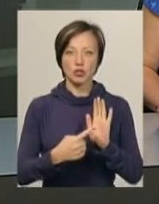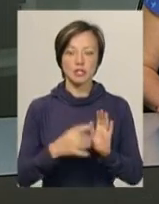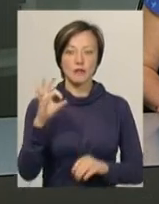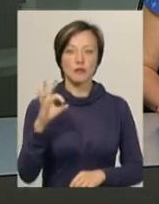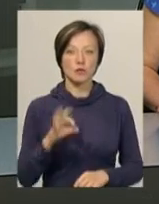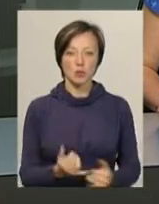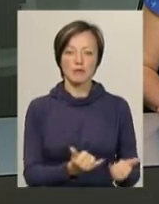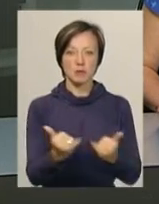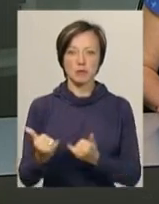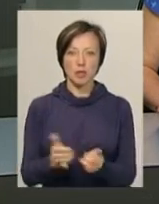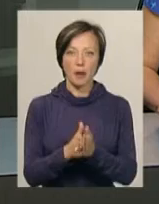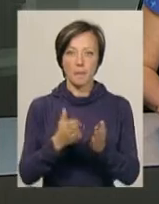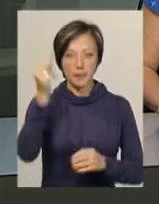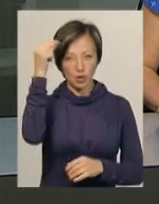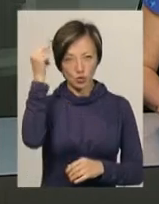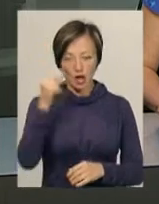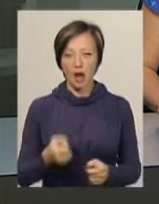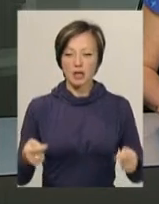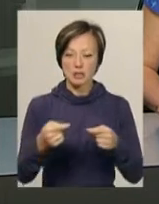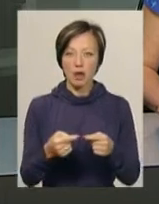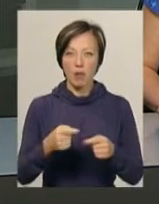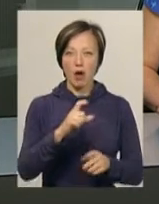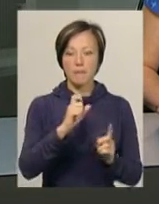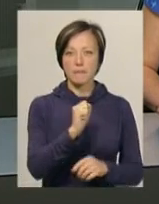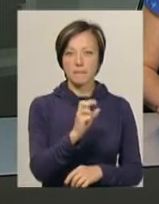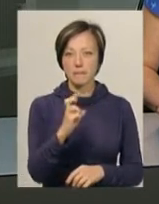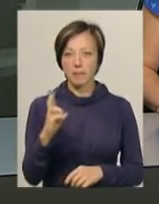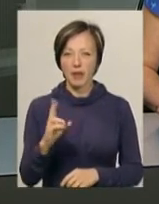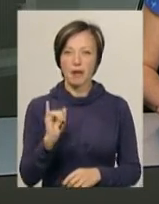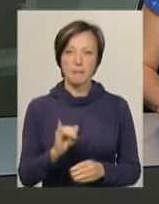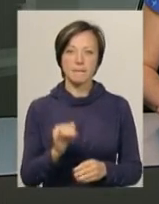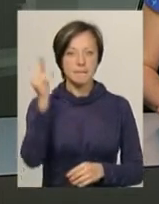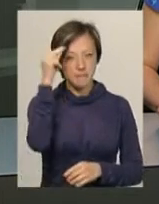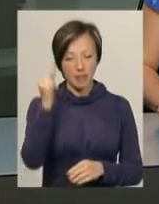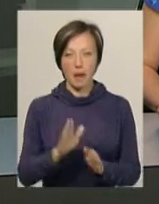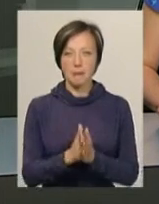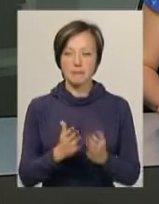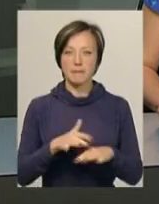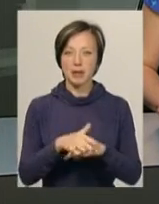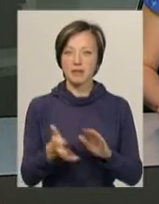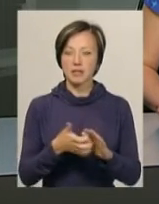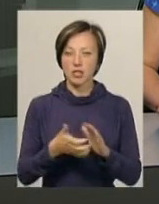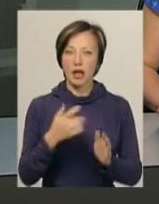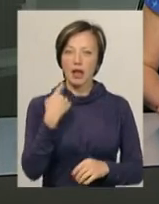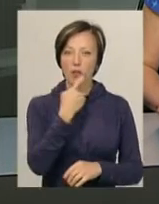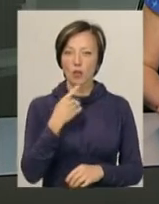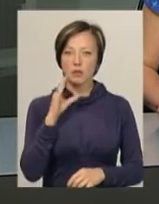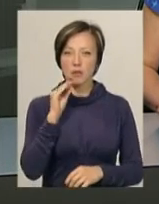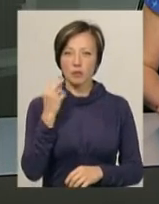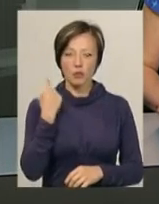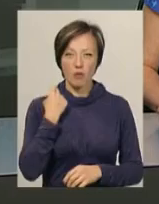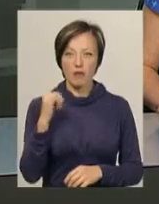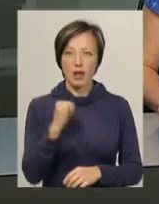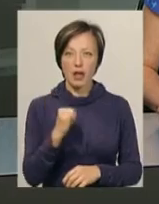% забезпечені підручниками, а саме букварем та посібником з математики. Не вистачає посібників з іноземної мови та